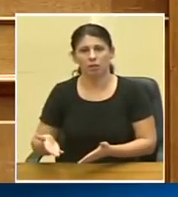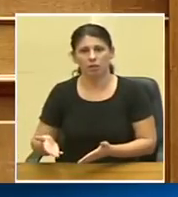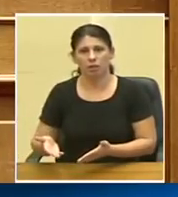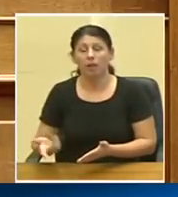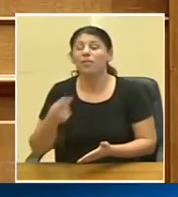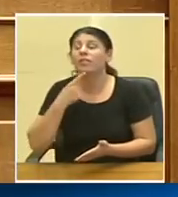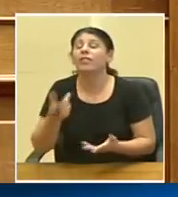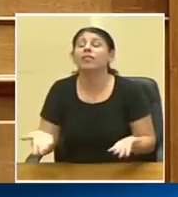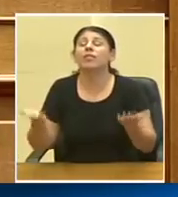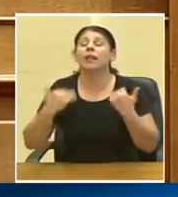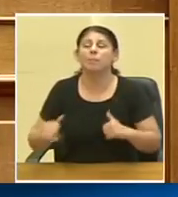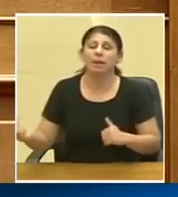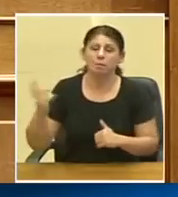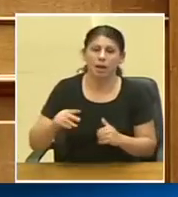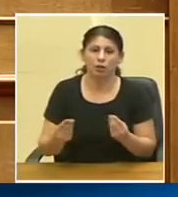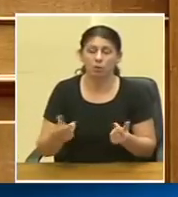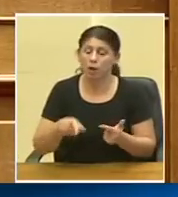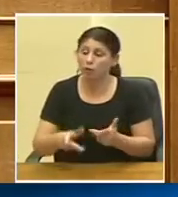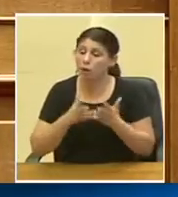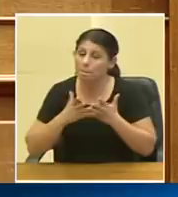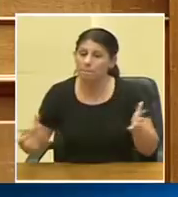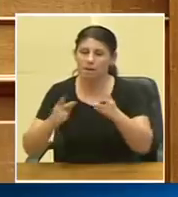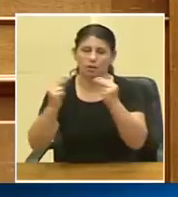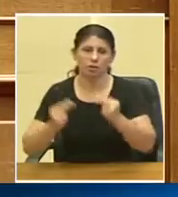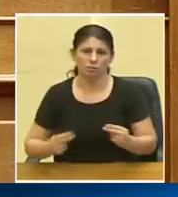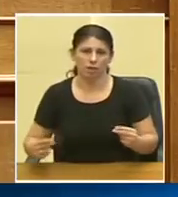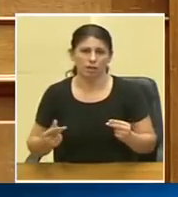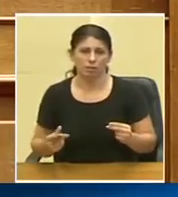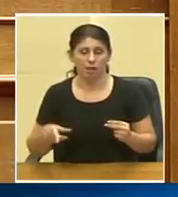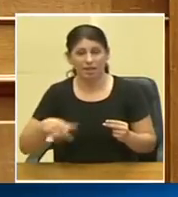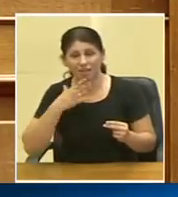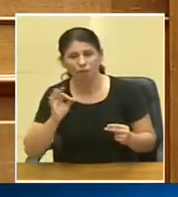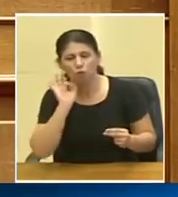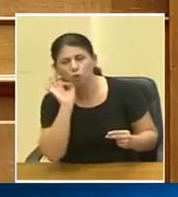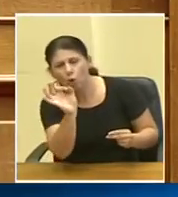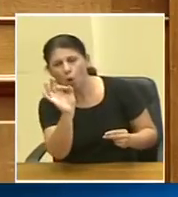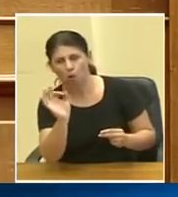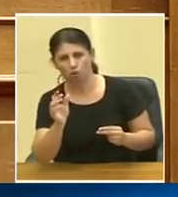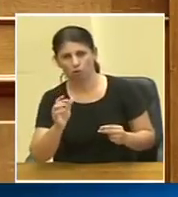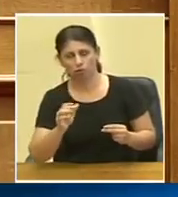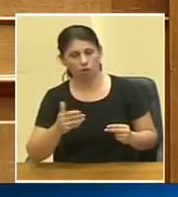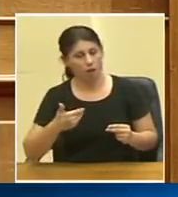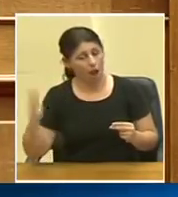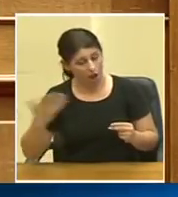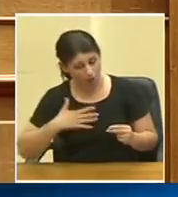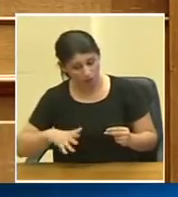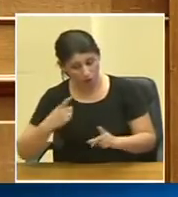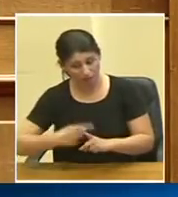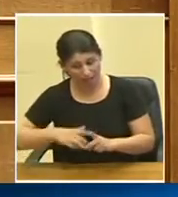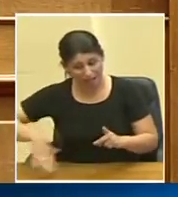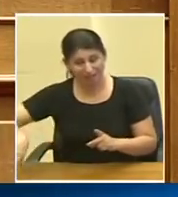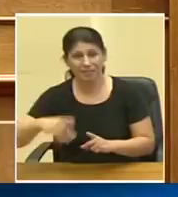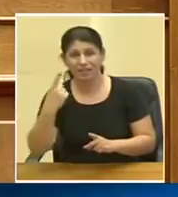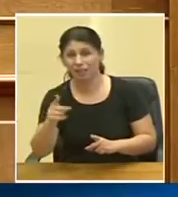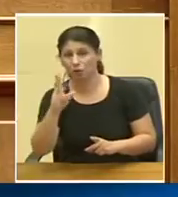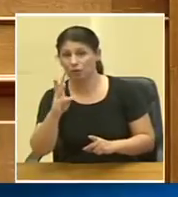τρόπο και νομίζω ότι αυτό είναι ένα πολύ μεγάλο συμπέρασμα που έχει βγει γι' αυτό στοχοποιηθήκαμε αν θέλει λοιπόν ο ελληνικός λαός 130